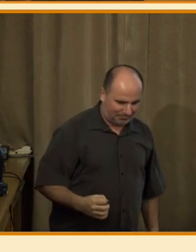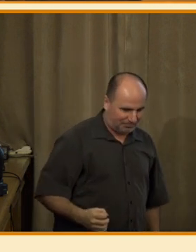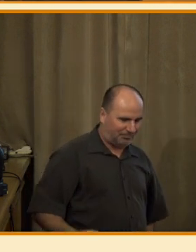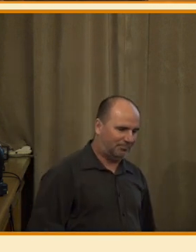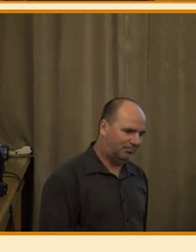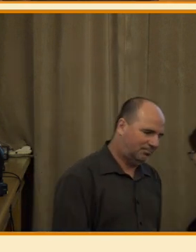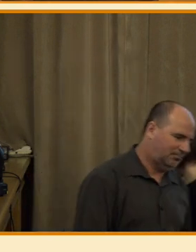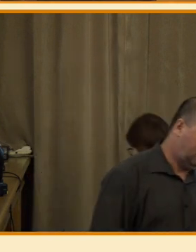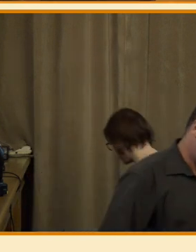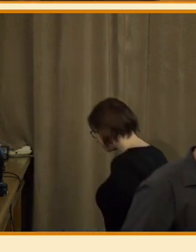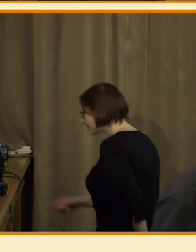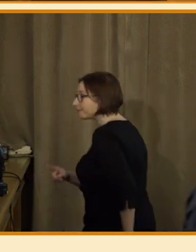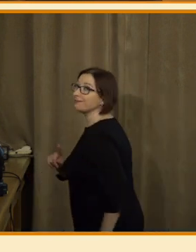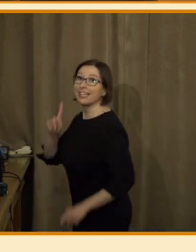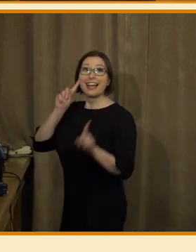rádia Express FM.